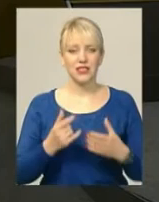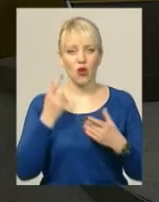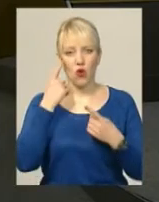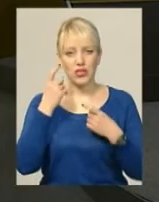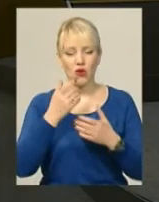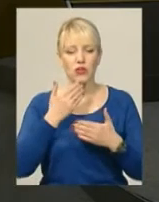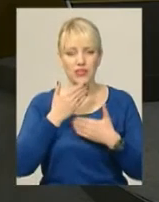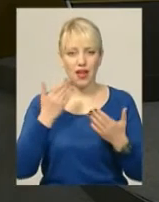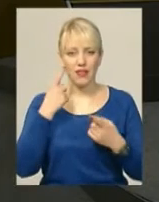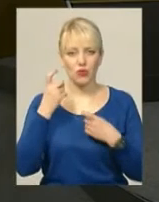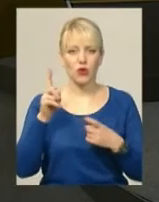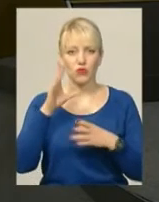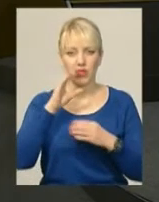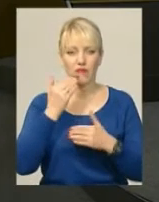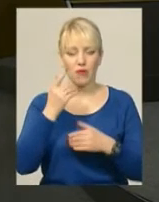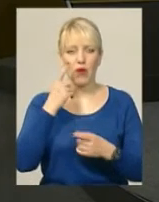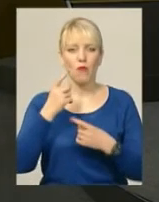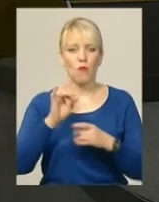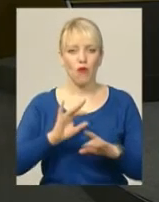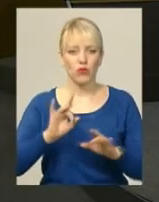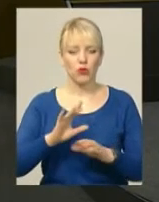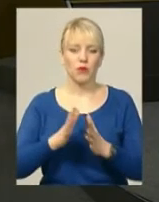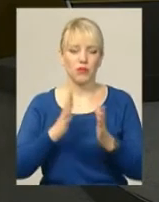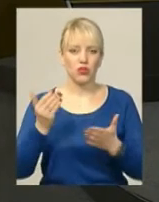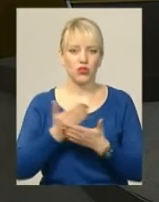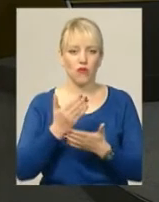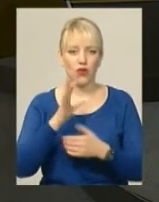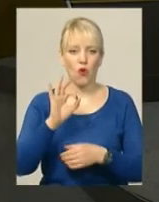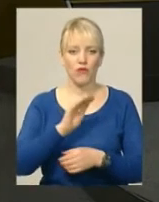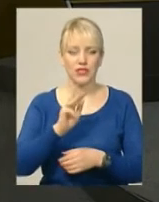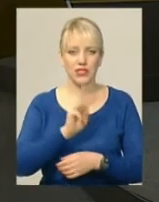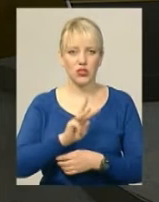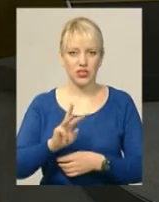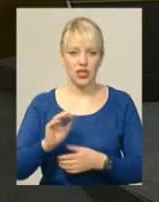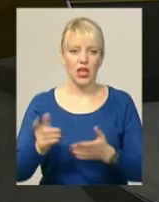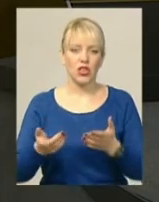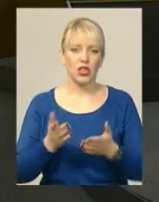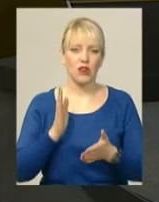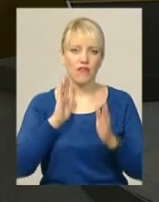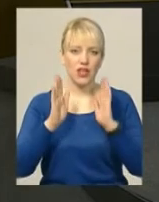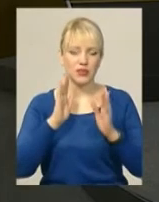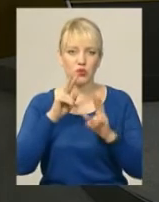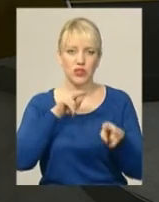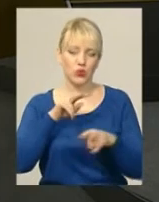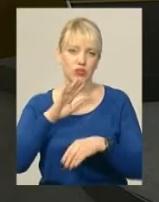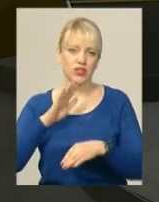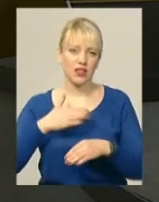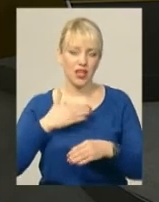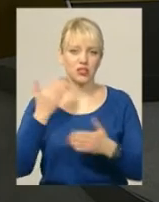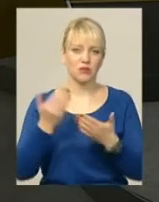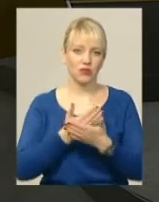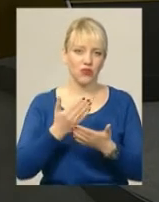остання інформація, яку встигаємо вам повідомити. Що більше новин на нашому офіційному сайті та сторінці у Фейсбук. І слідкуйте за нашими